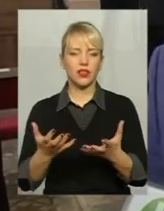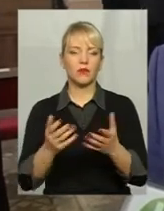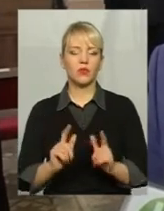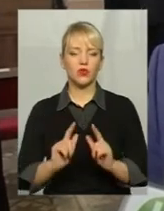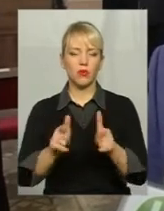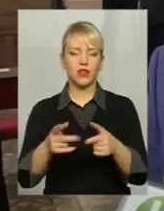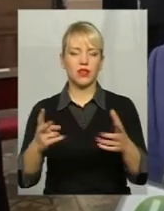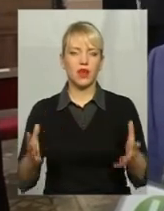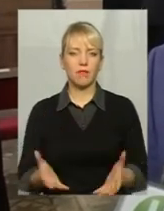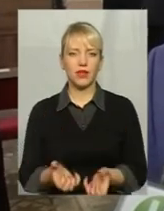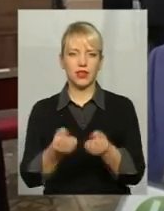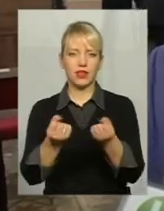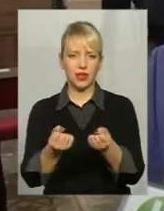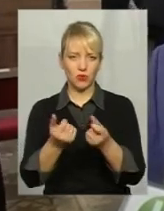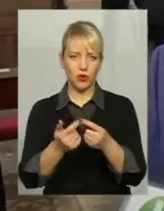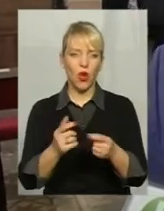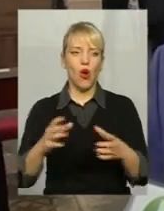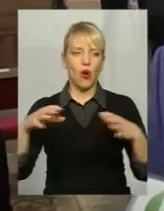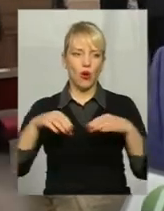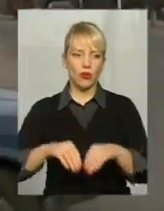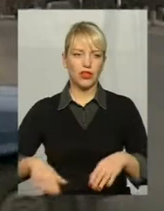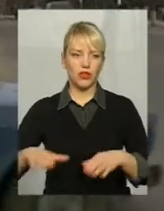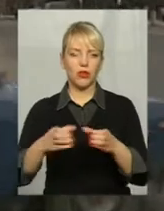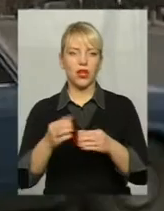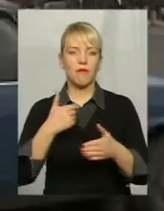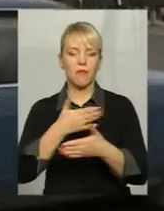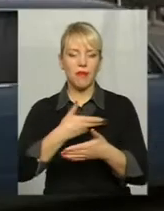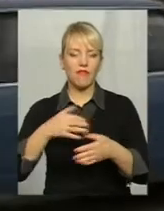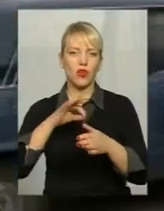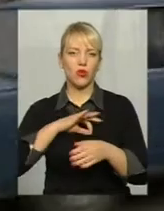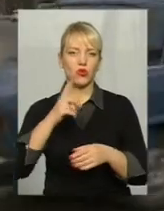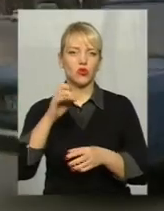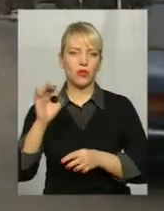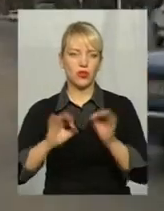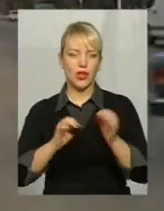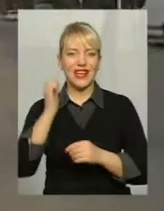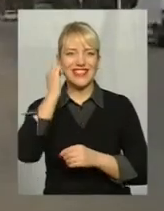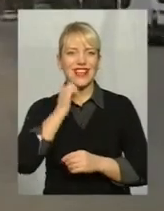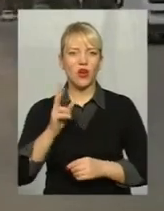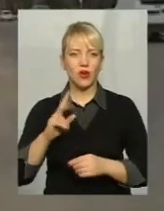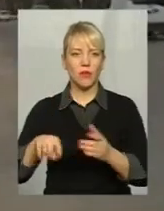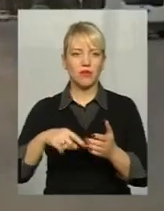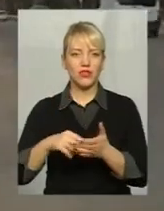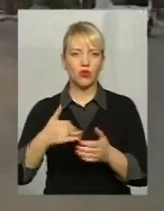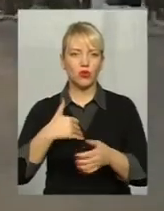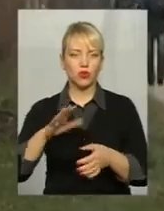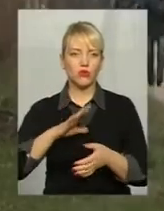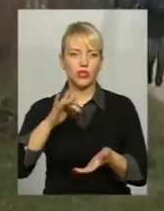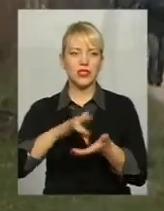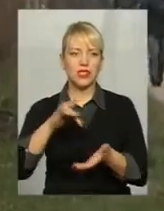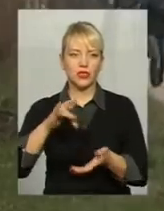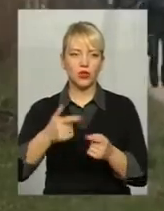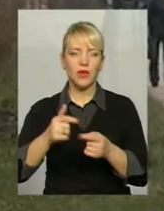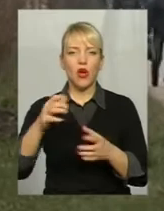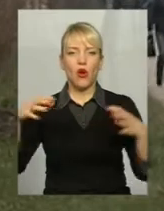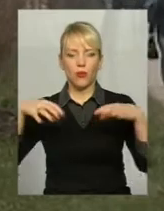територіальних громад Використовуємо 100% А це Старокостянтинів Місто мріє стати центром об'єднаної тергромади, переконує